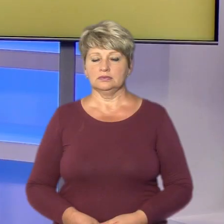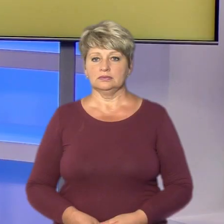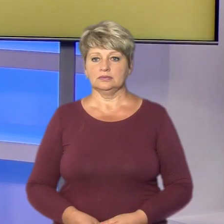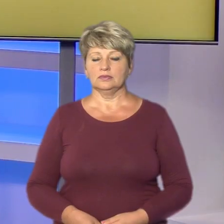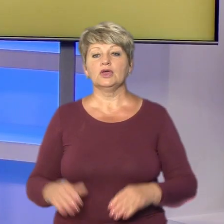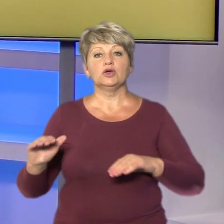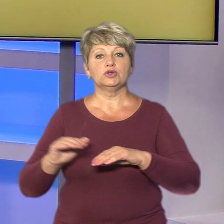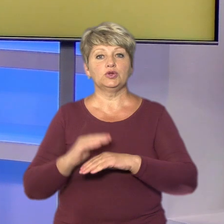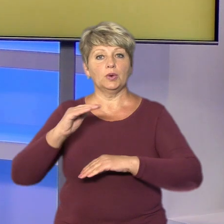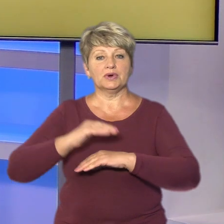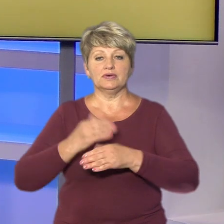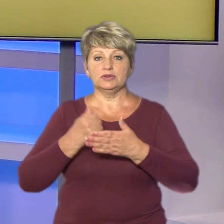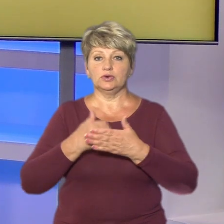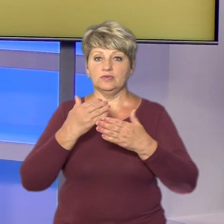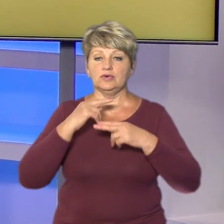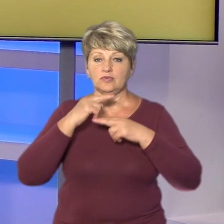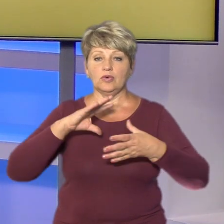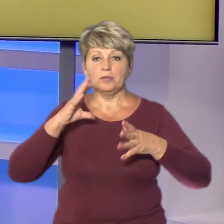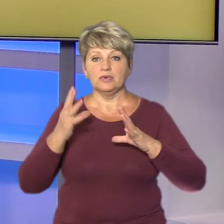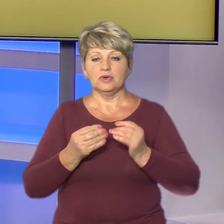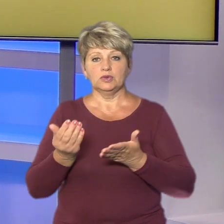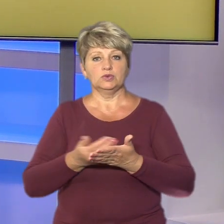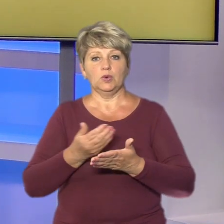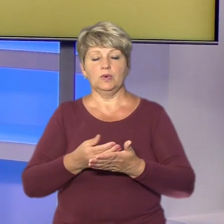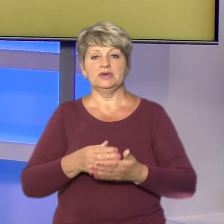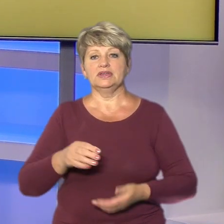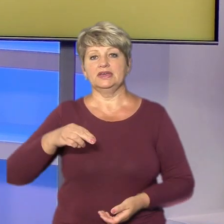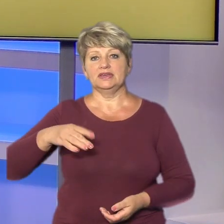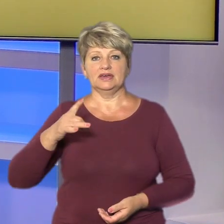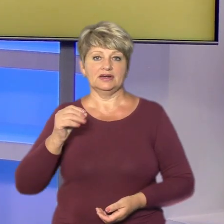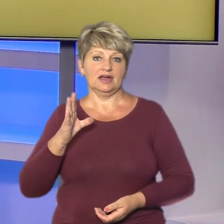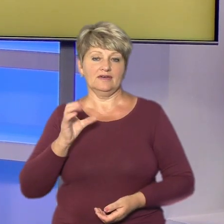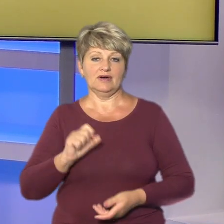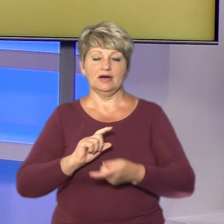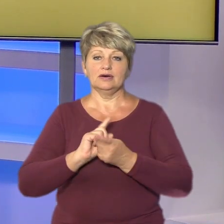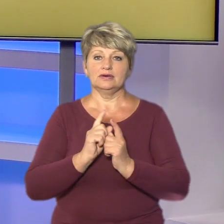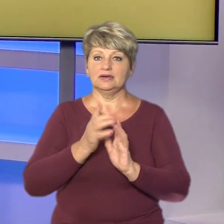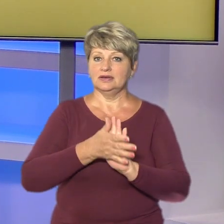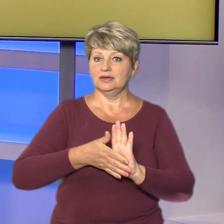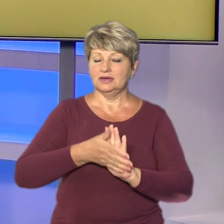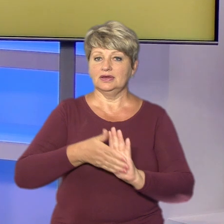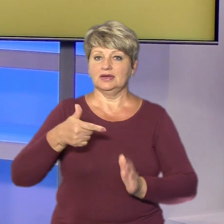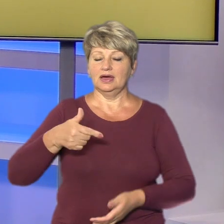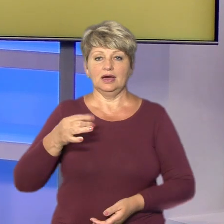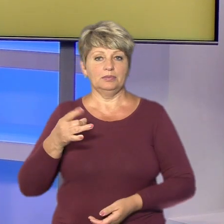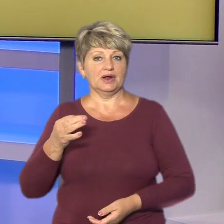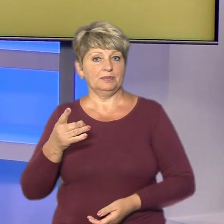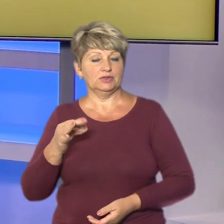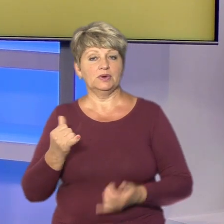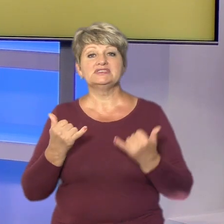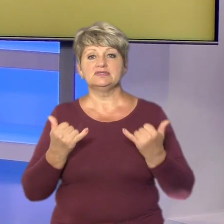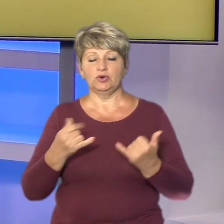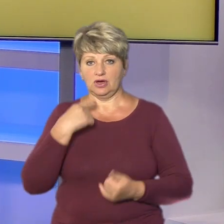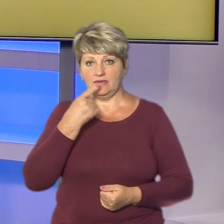Добрий вечір. До вашої уваги підсумковий випуск новин. Мене звати Тетяна Рева. Жестовою мовою перекладає Галина Абраменко. І